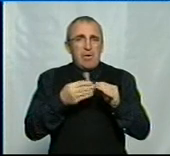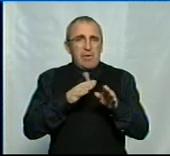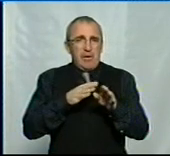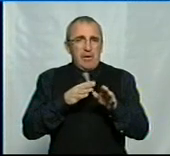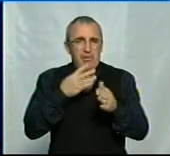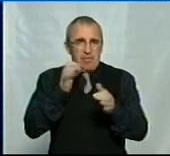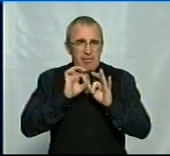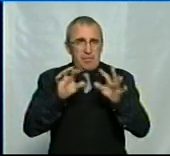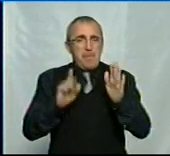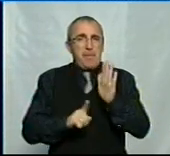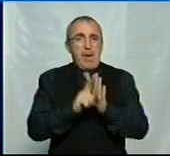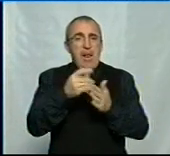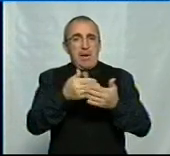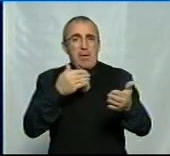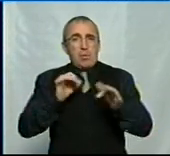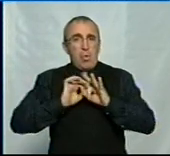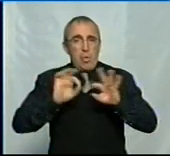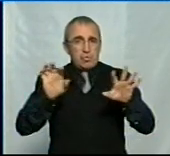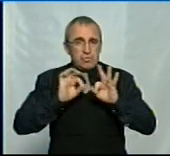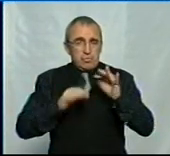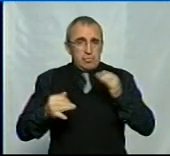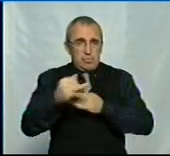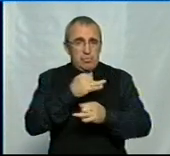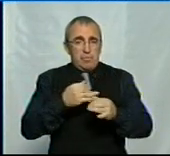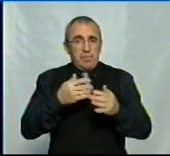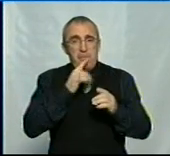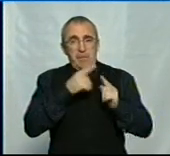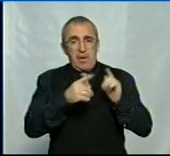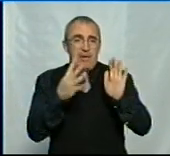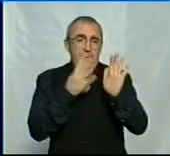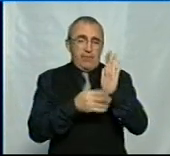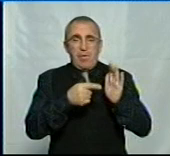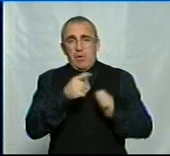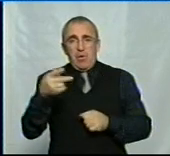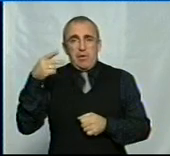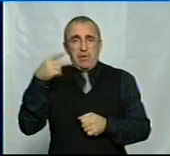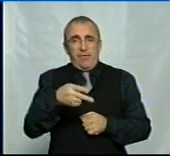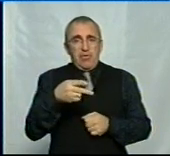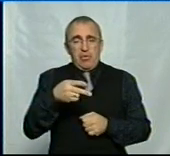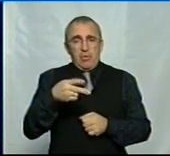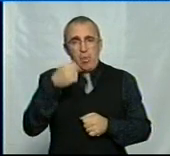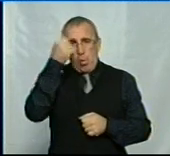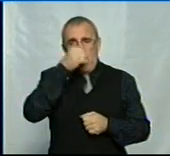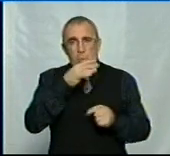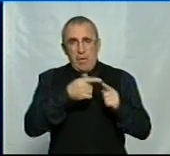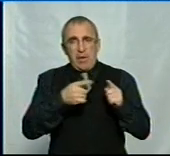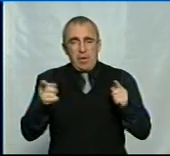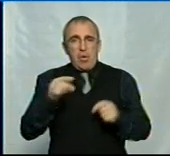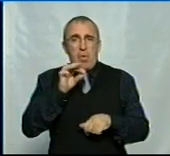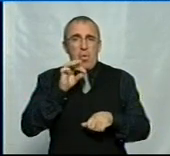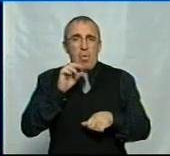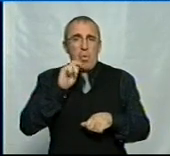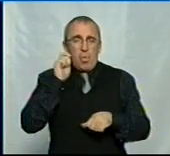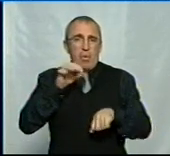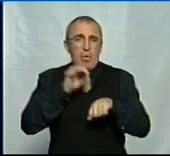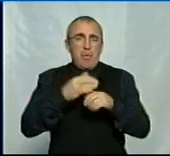розмовою стосовно того, що в період з 90-х по 2000-х роки в Україні захворіло біля